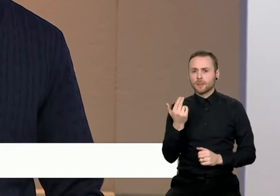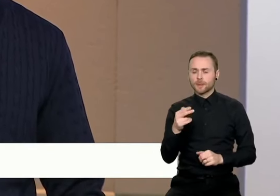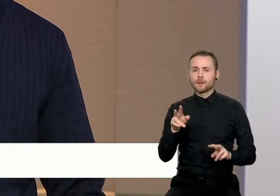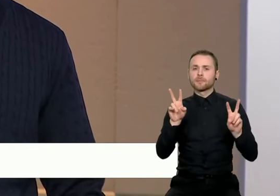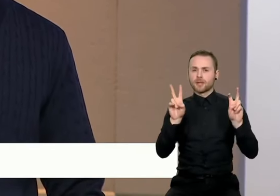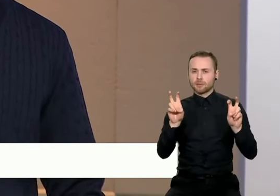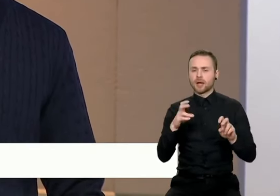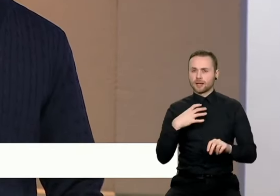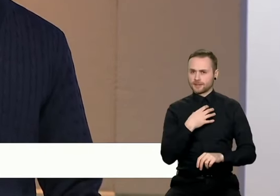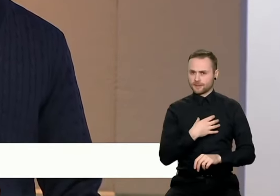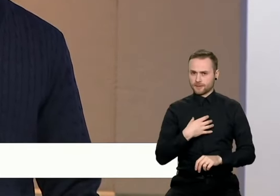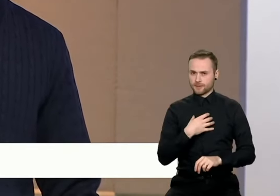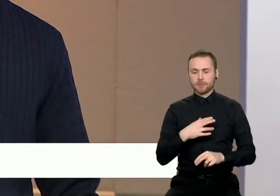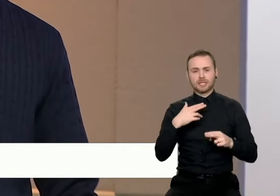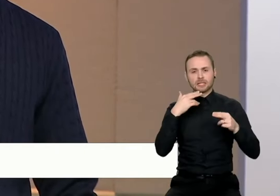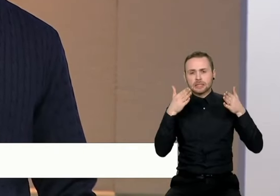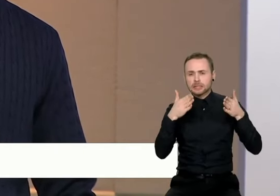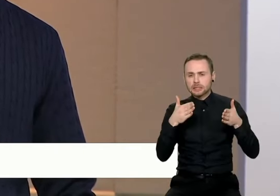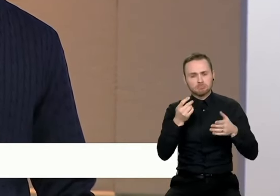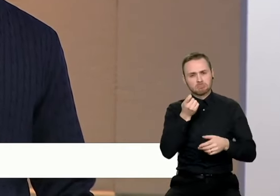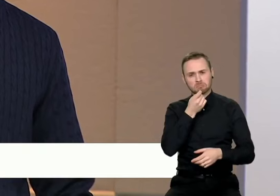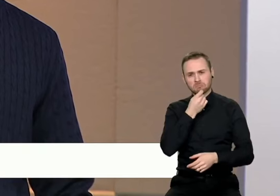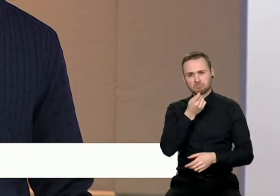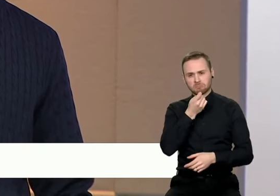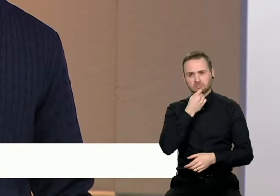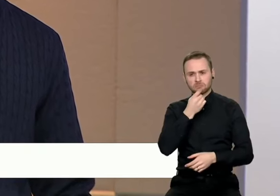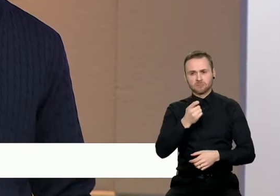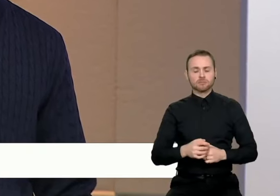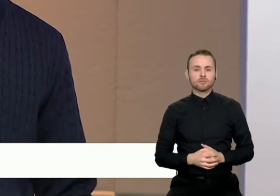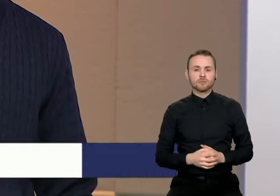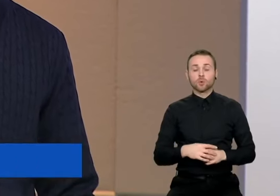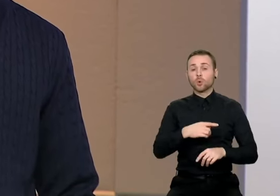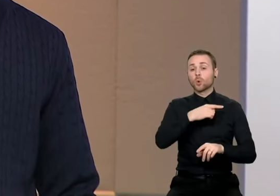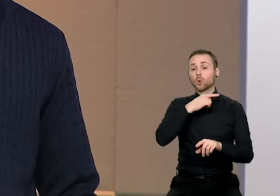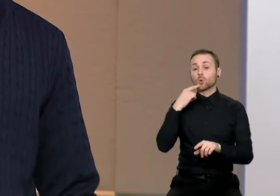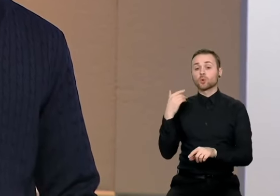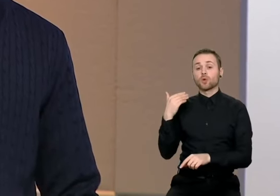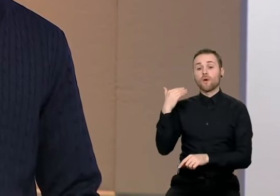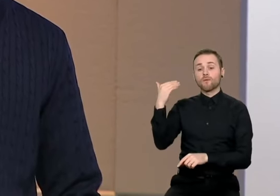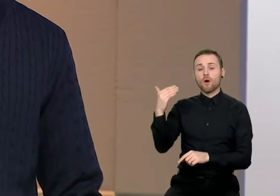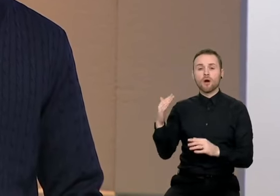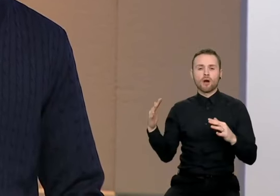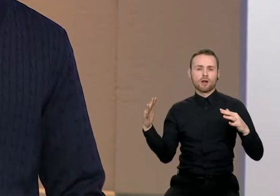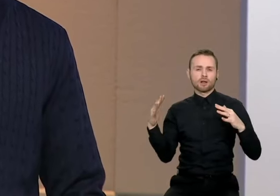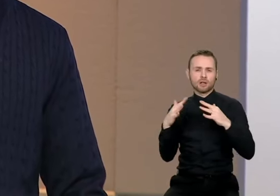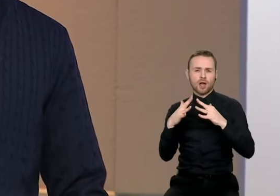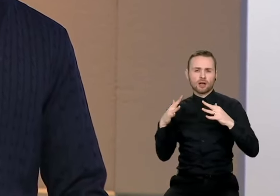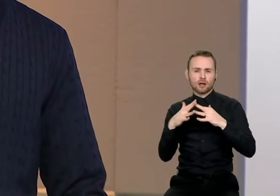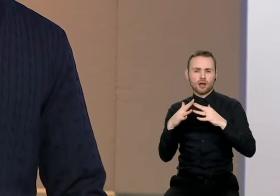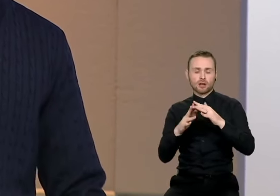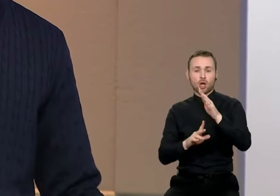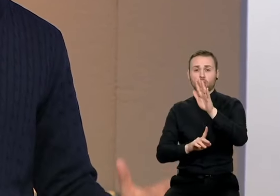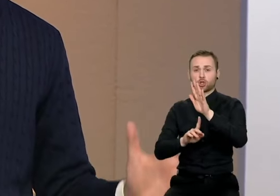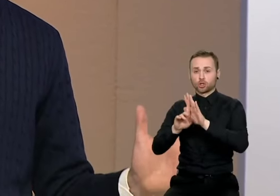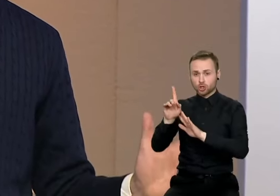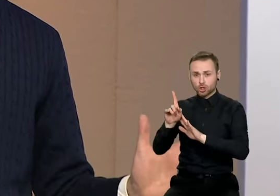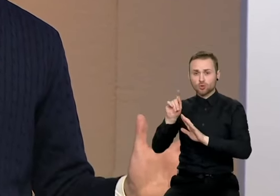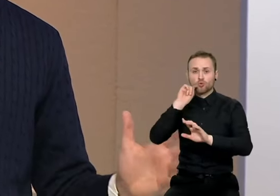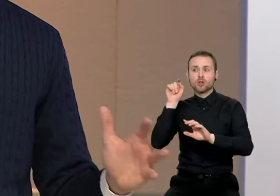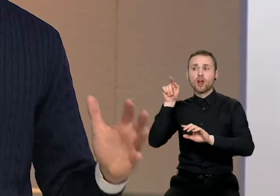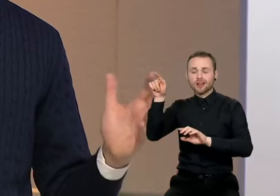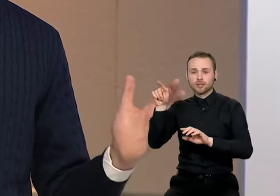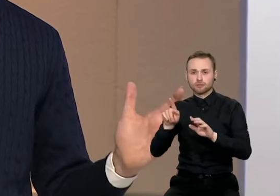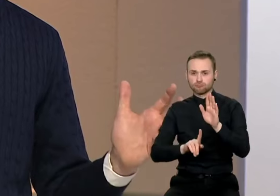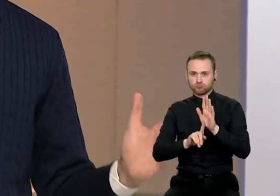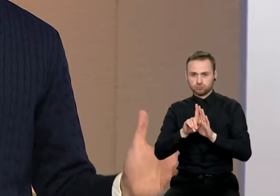klausimas ir tik tai, kai įvyko Rusijos karo veiksmai Ukrainoje, mes rimtai